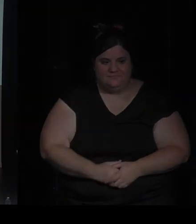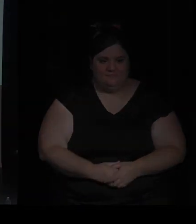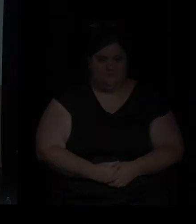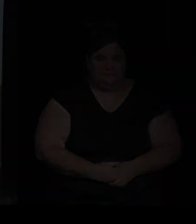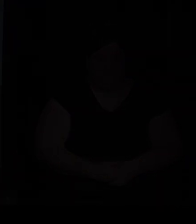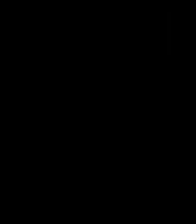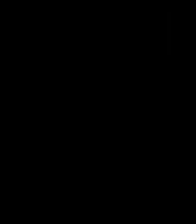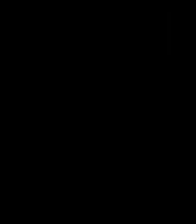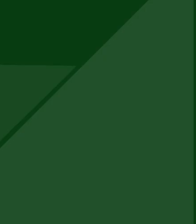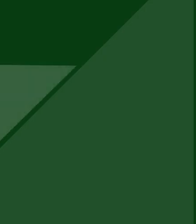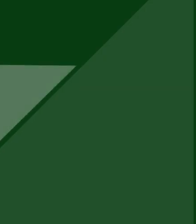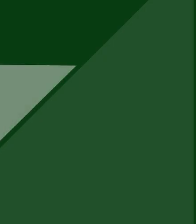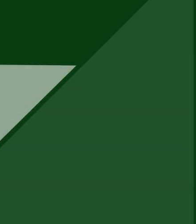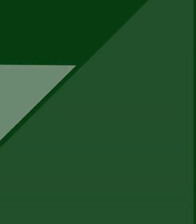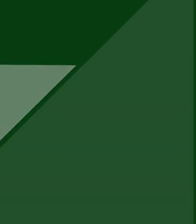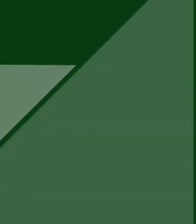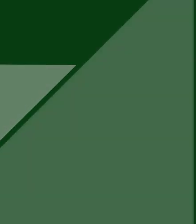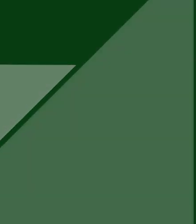applaudissements